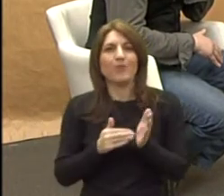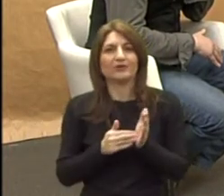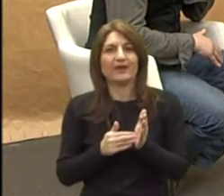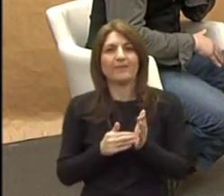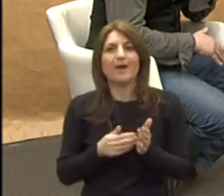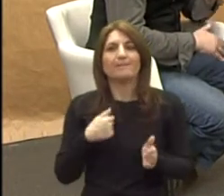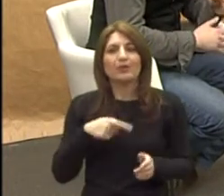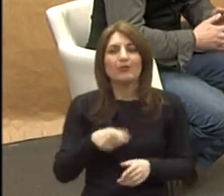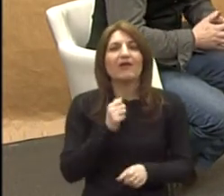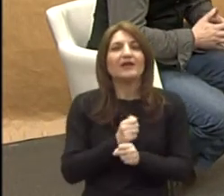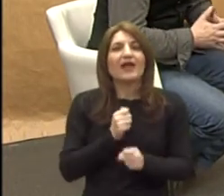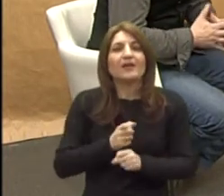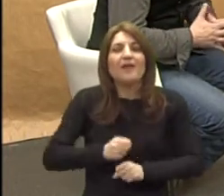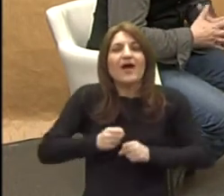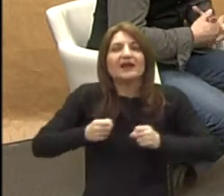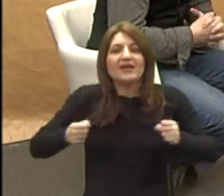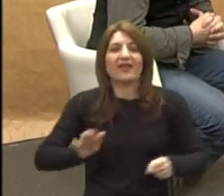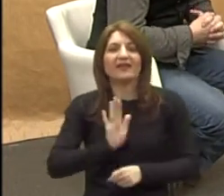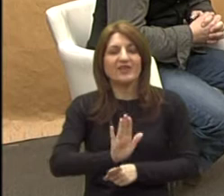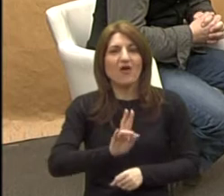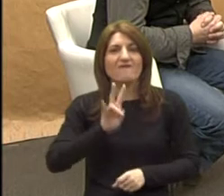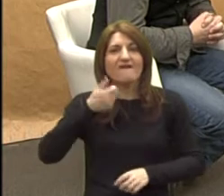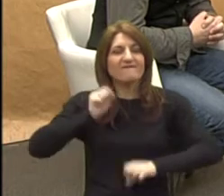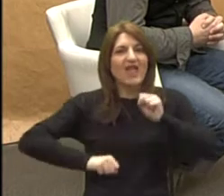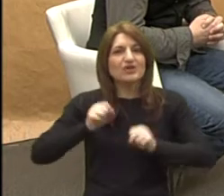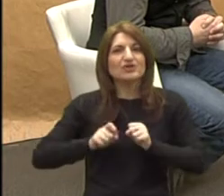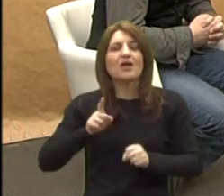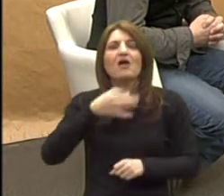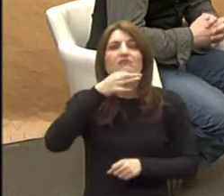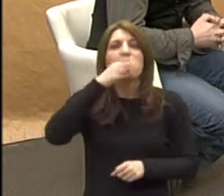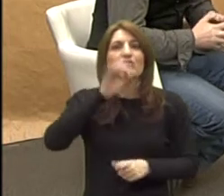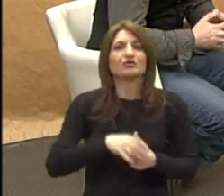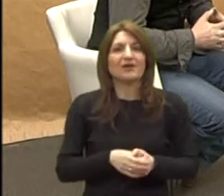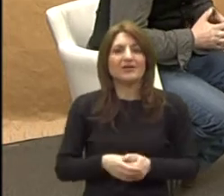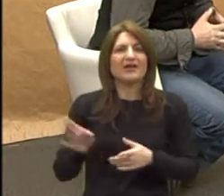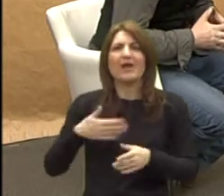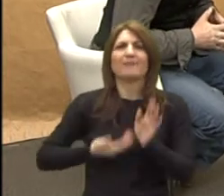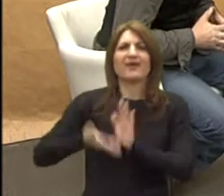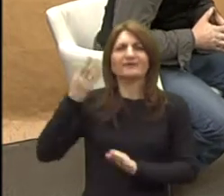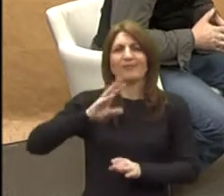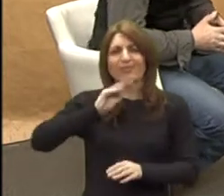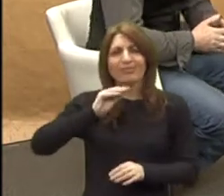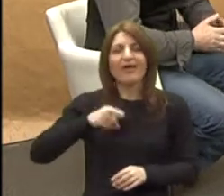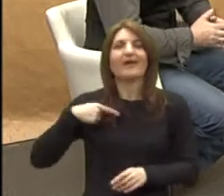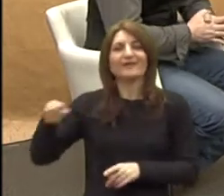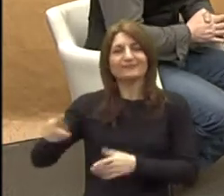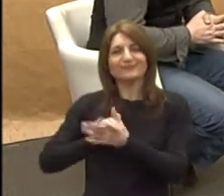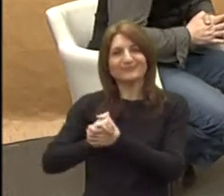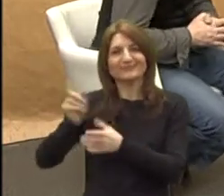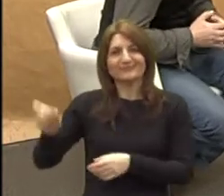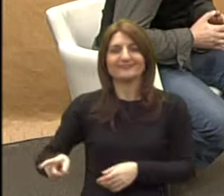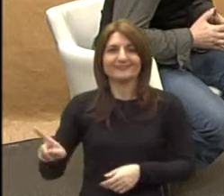radimo na razvoju njihovih vještina, poboljšanju. A da ne pričam previše. Da, imam